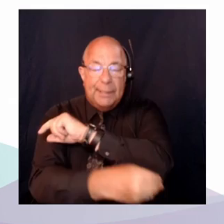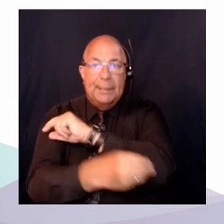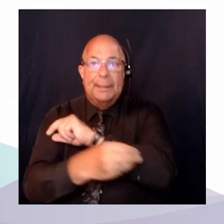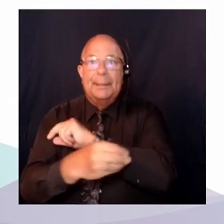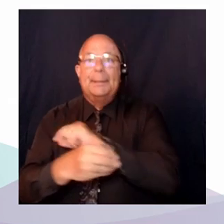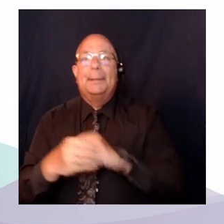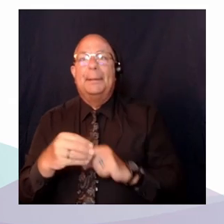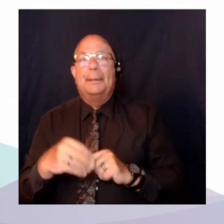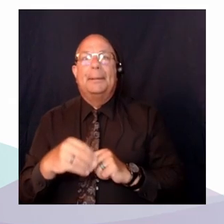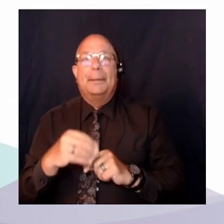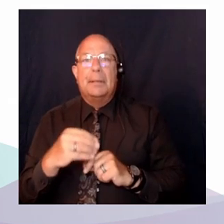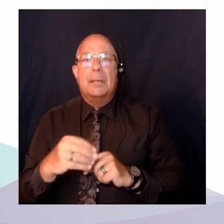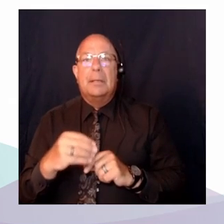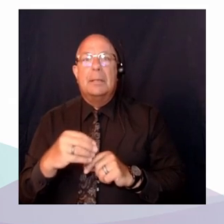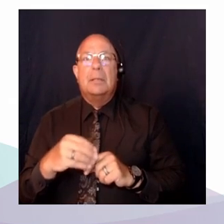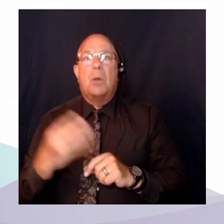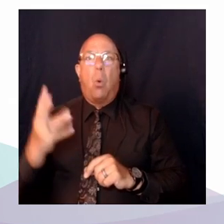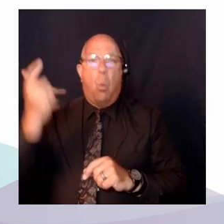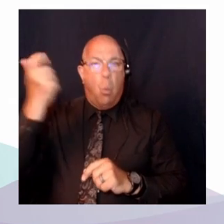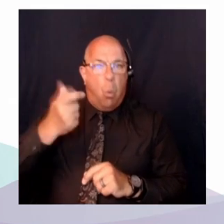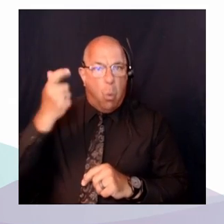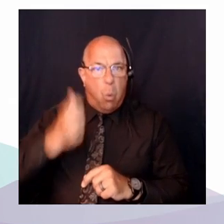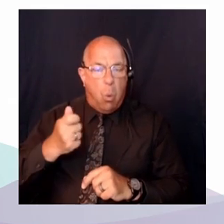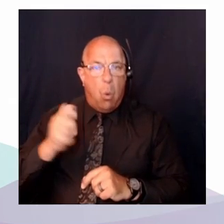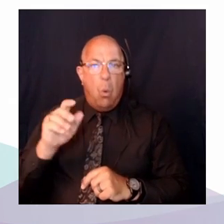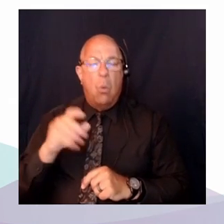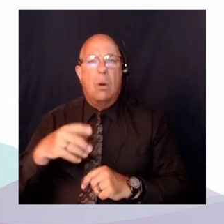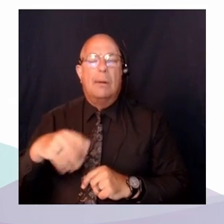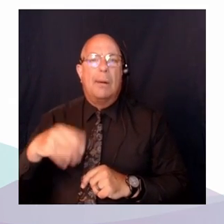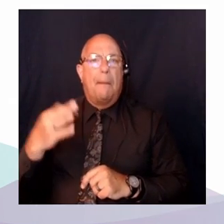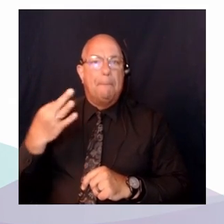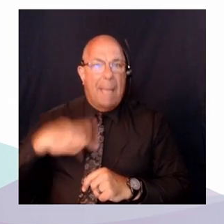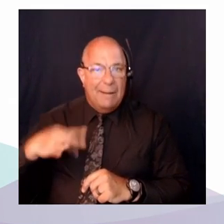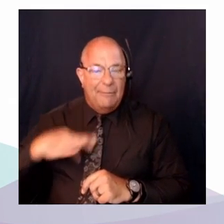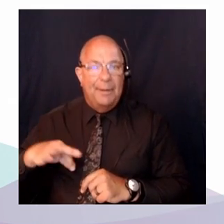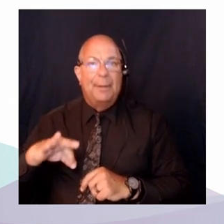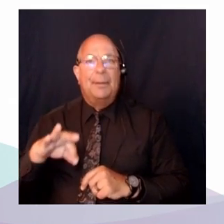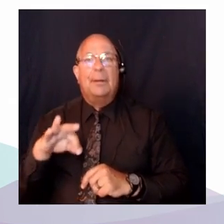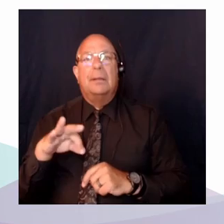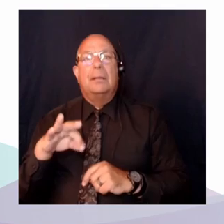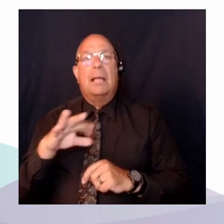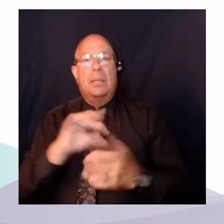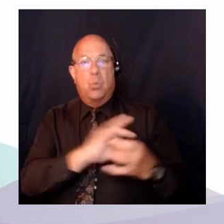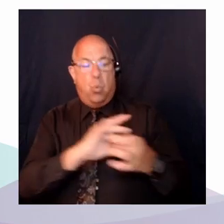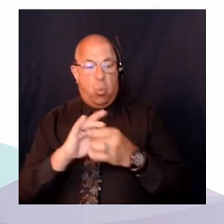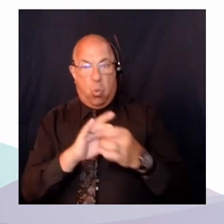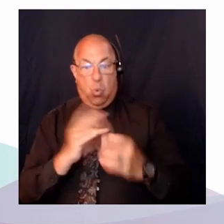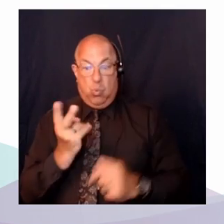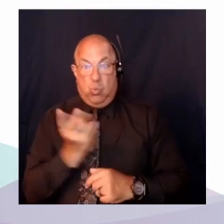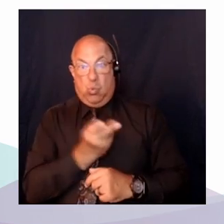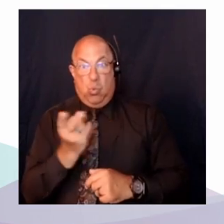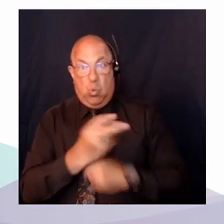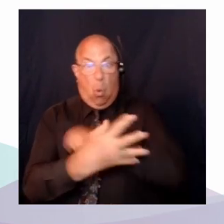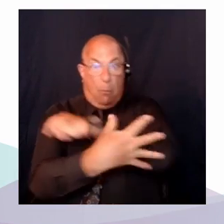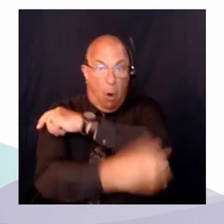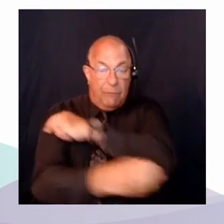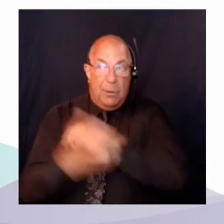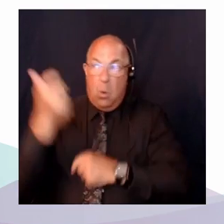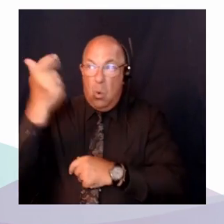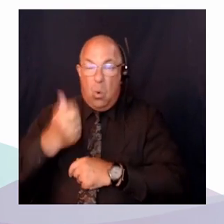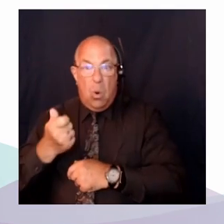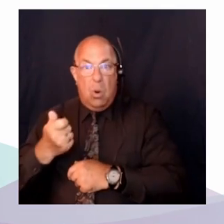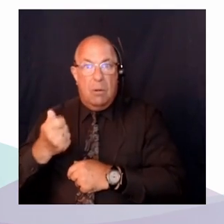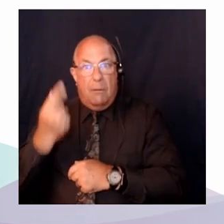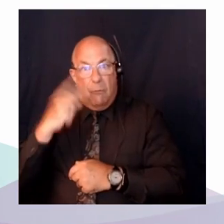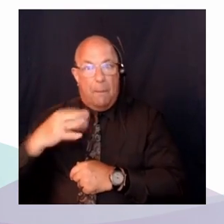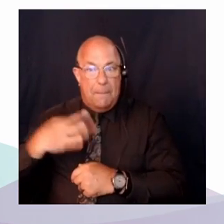et les droits de la personne. Et cette décision, en fait, a fermé de nombreuses portes. Et donc, on sent, 20 ans plus tard, on